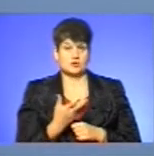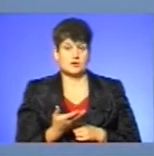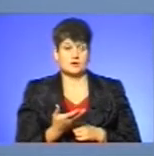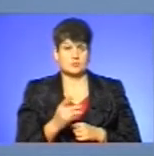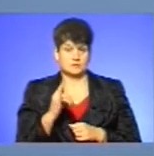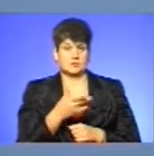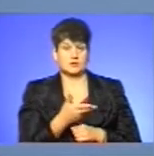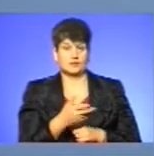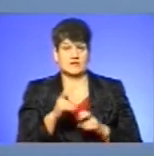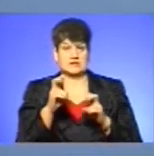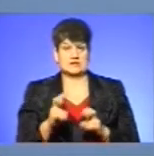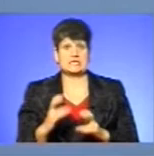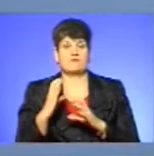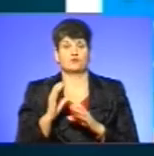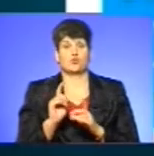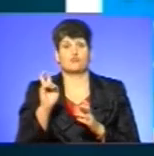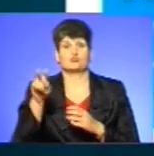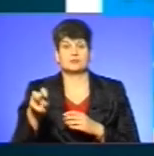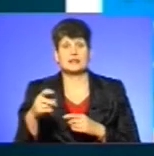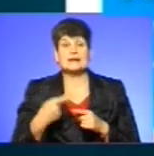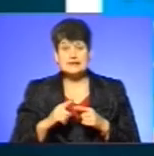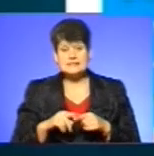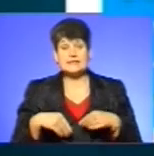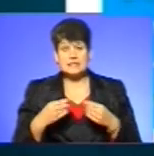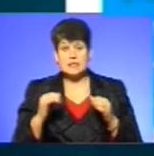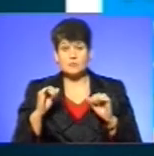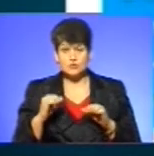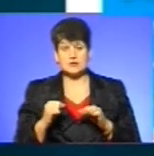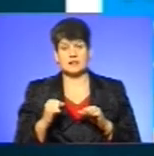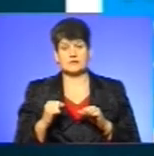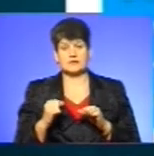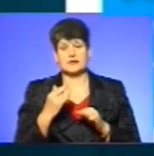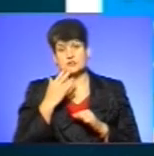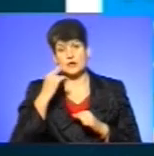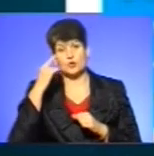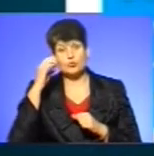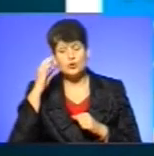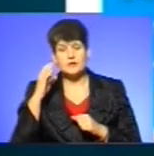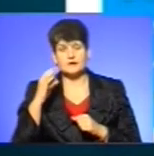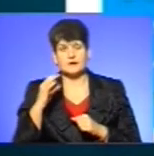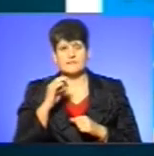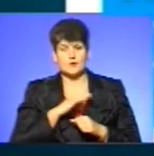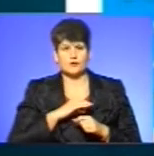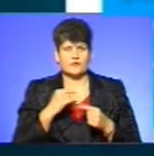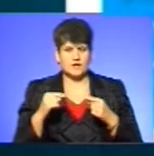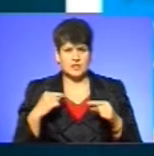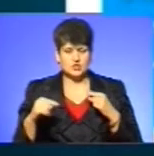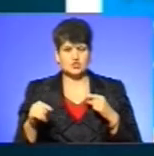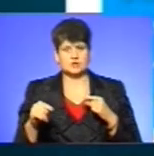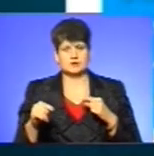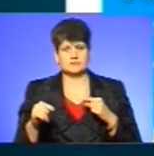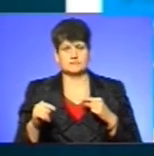розширку, що вона сідала в такий-то автобус. І це вже дає можливість для національної поліції, використовуючи інші підрозділи,